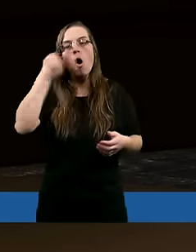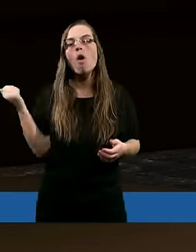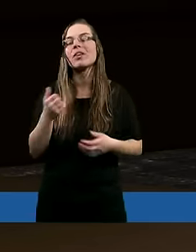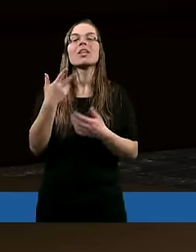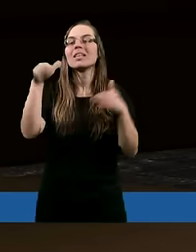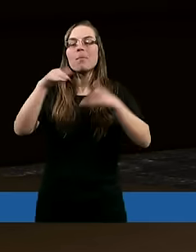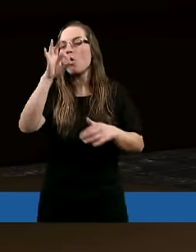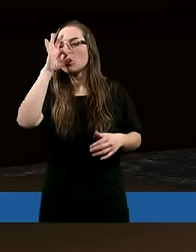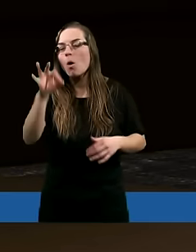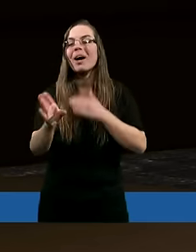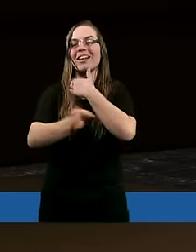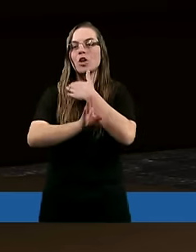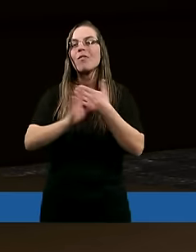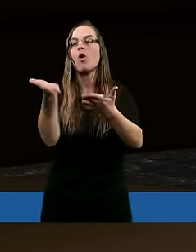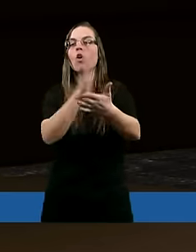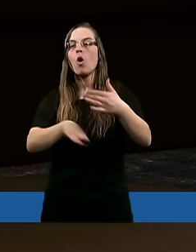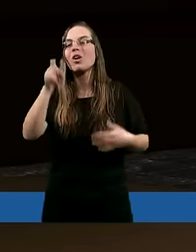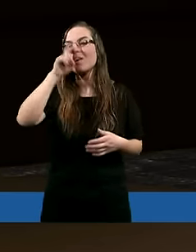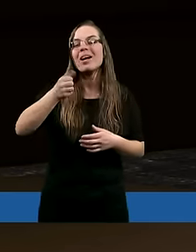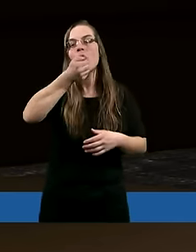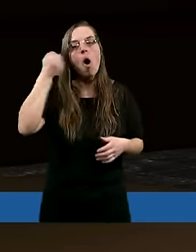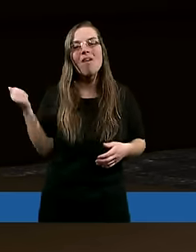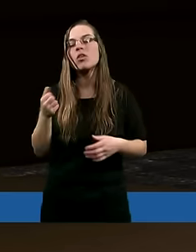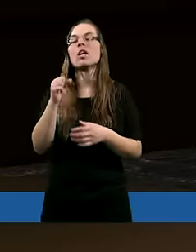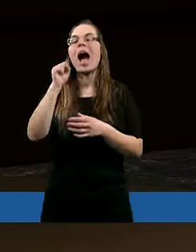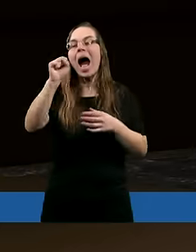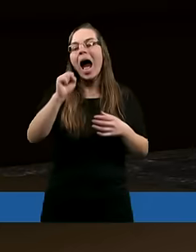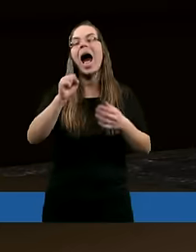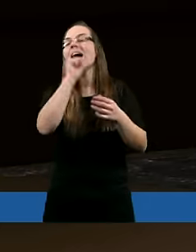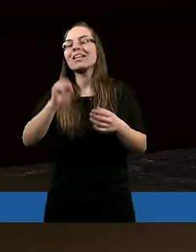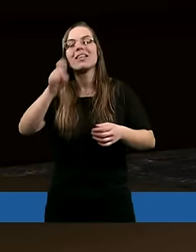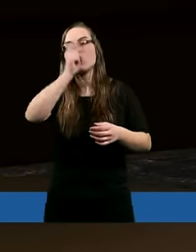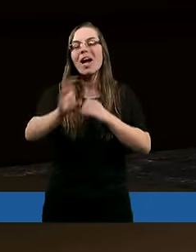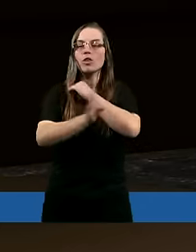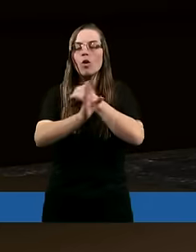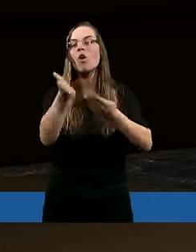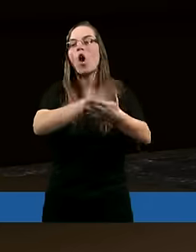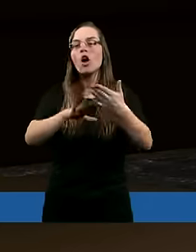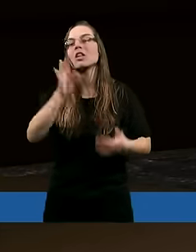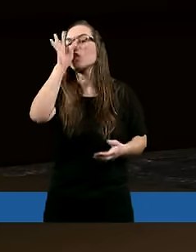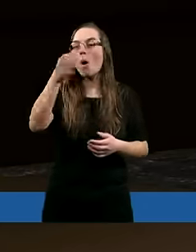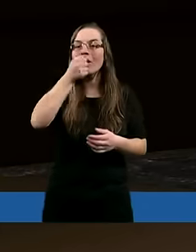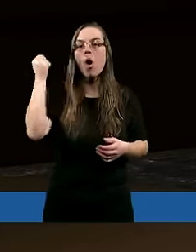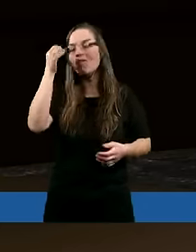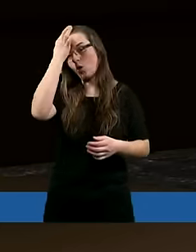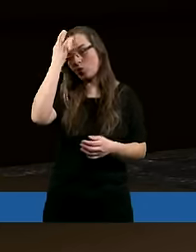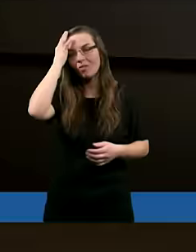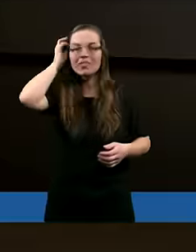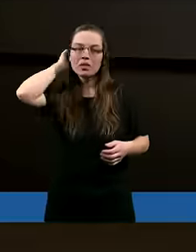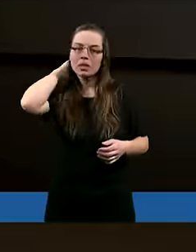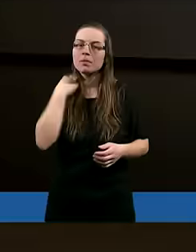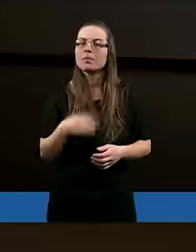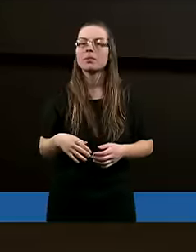Nie może dobre drzewo rodzić złych owoców, ani złe drzewo rodzić dobrych owoców.